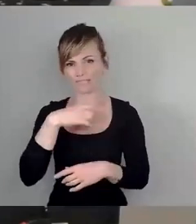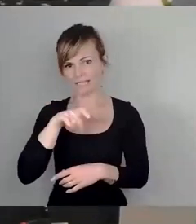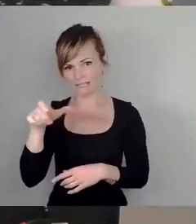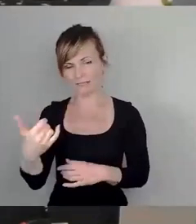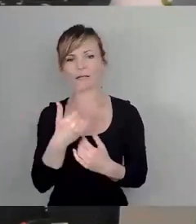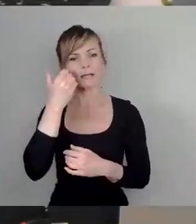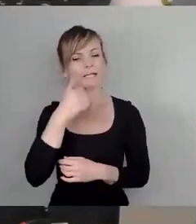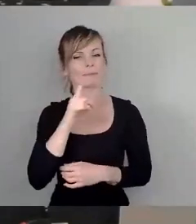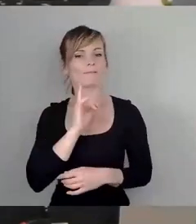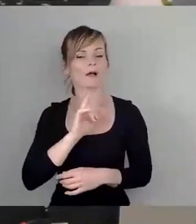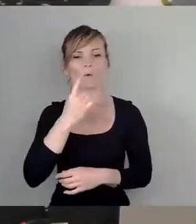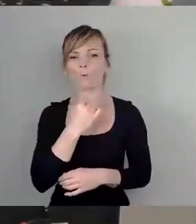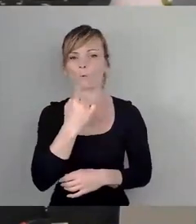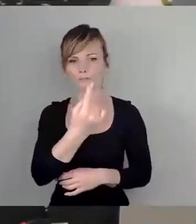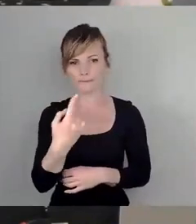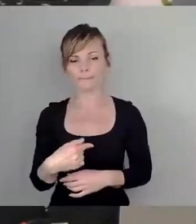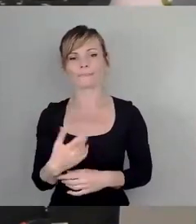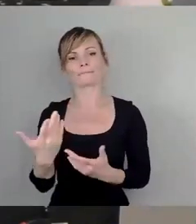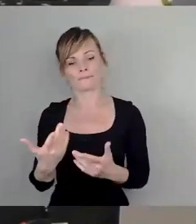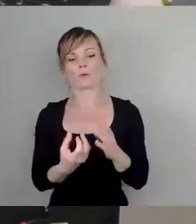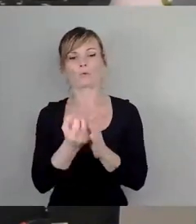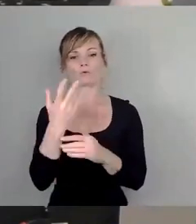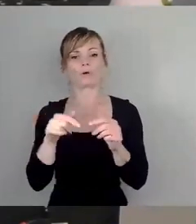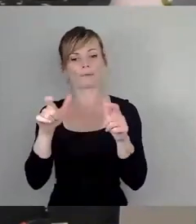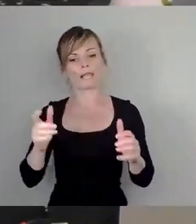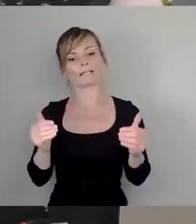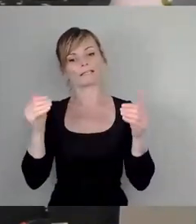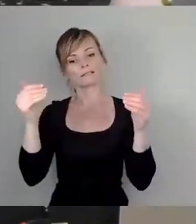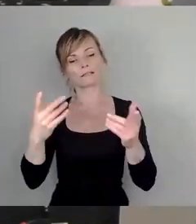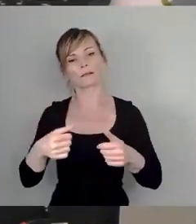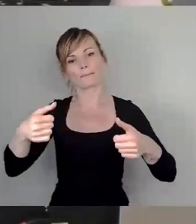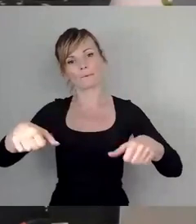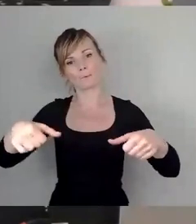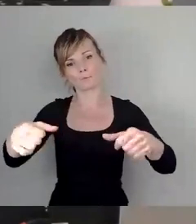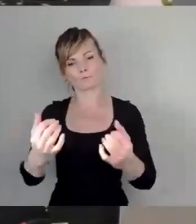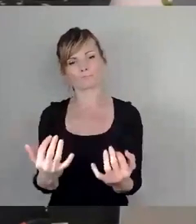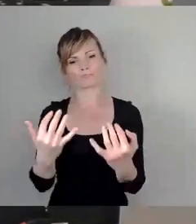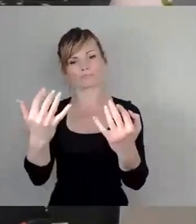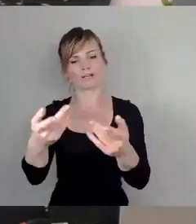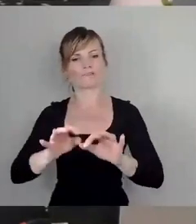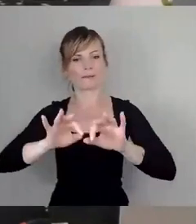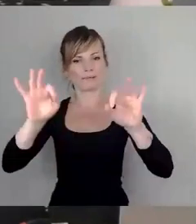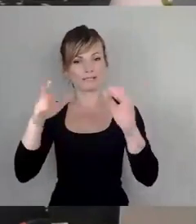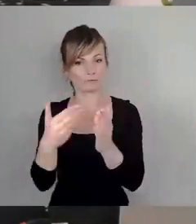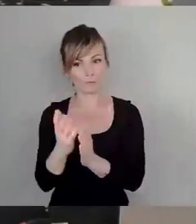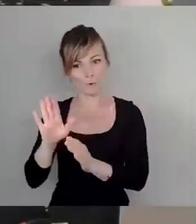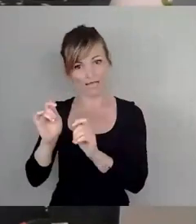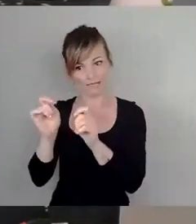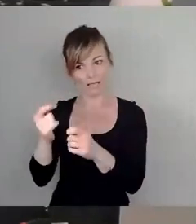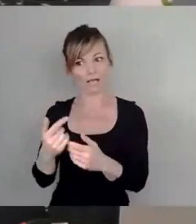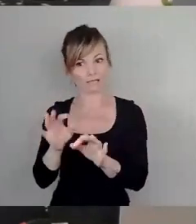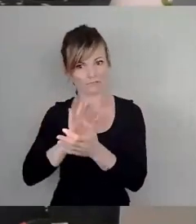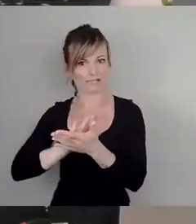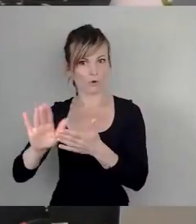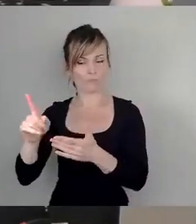Aufenthaltsqualität vor dem Kulturpalast verbessern. So heißt der Antrag der Bündnisgrüne und der Fairness und der Korrektheit halber, muss man oder darf man vielleicht noch